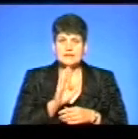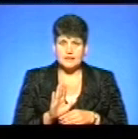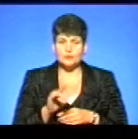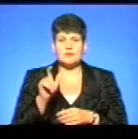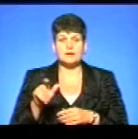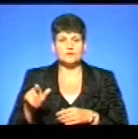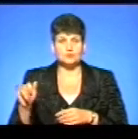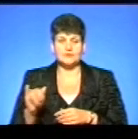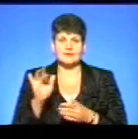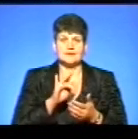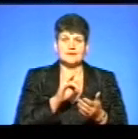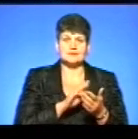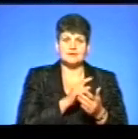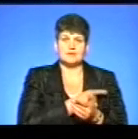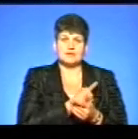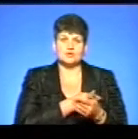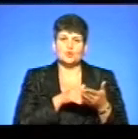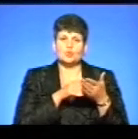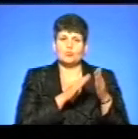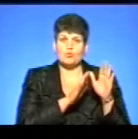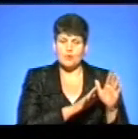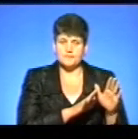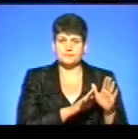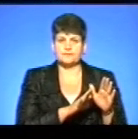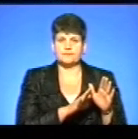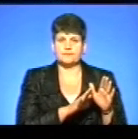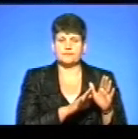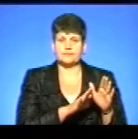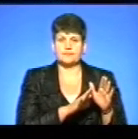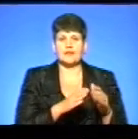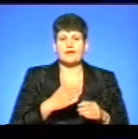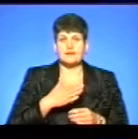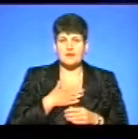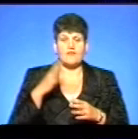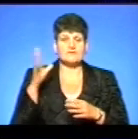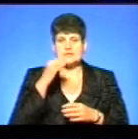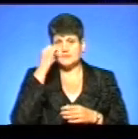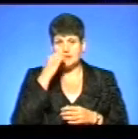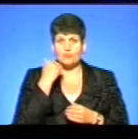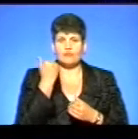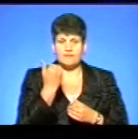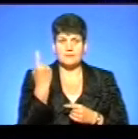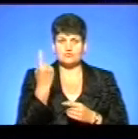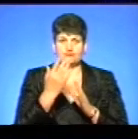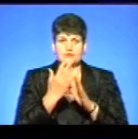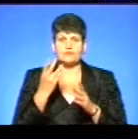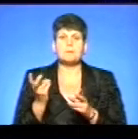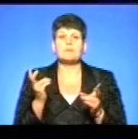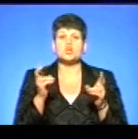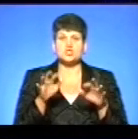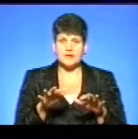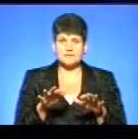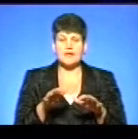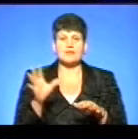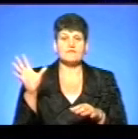пацієнти, і центри медичної допомоги. Я всім дякую і вам, в першу чергу, за те, що ви прийшли. А